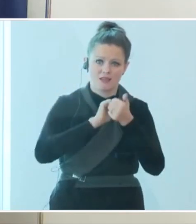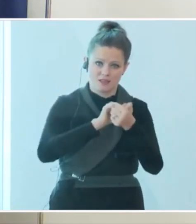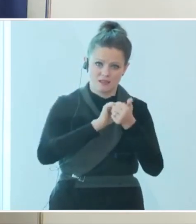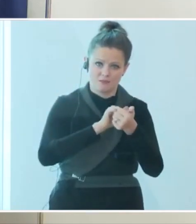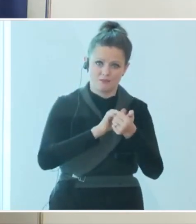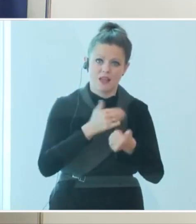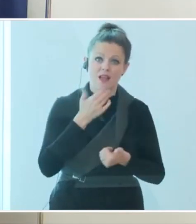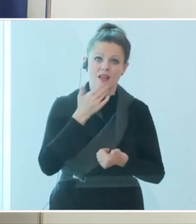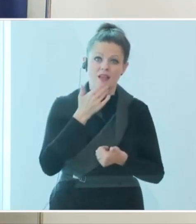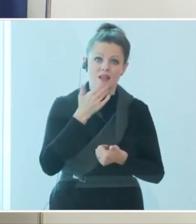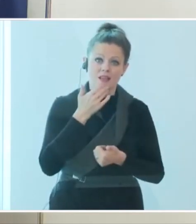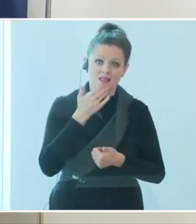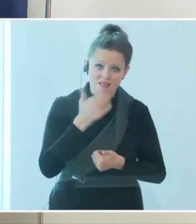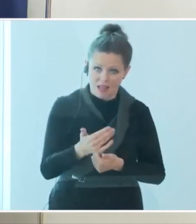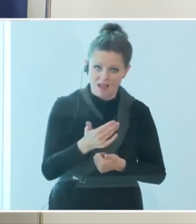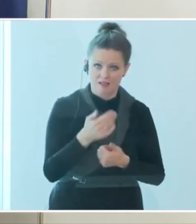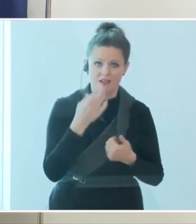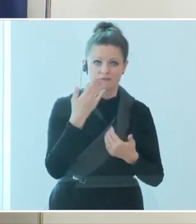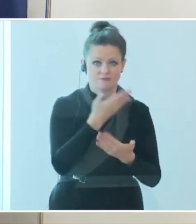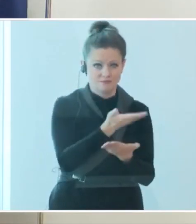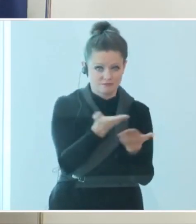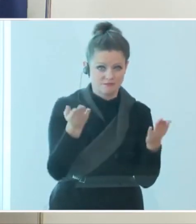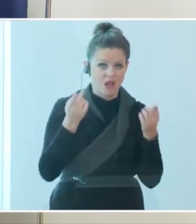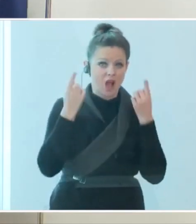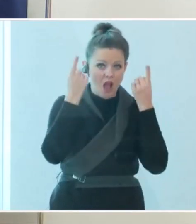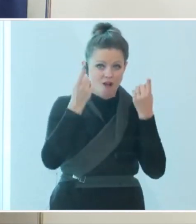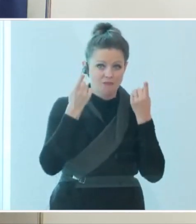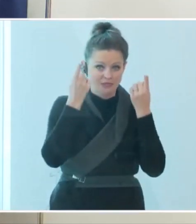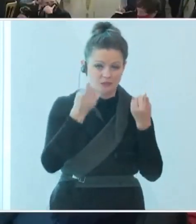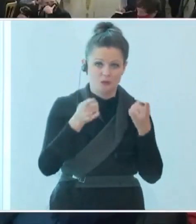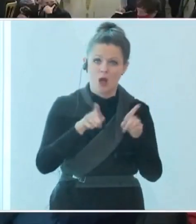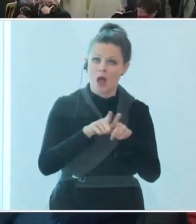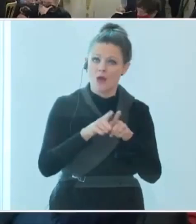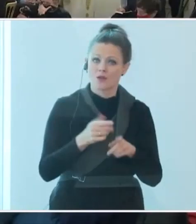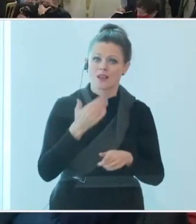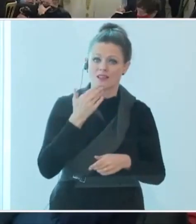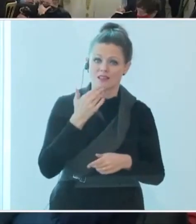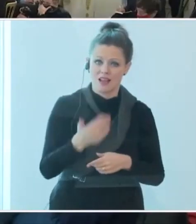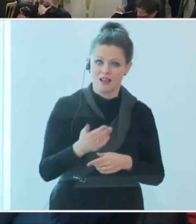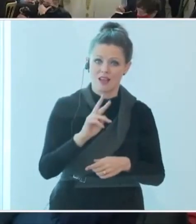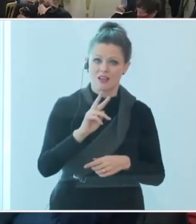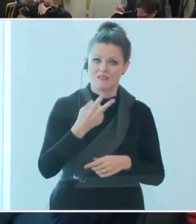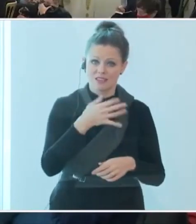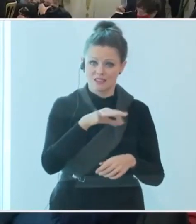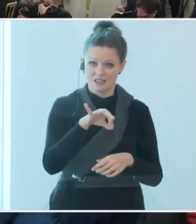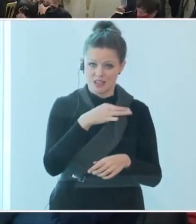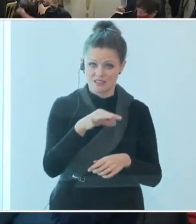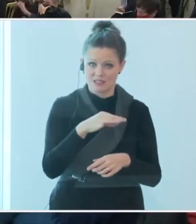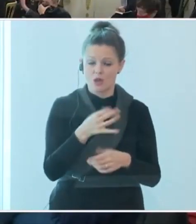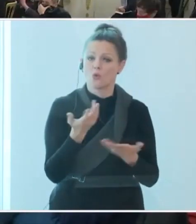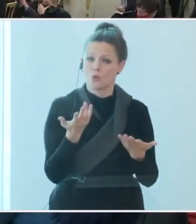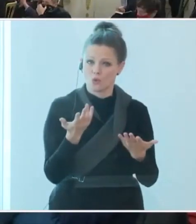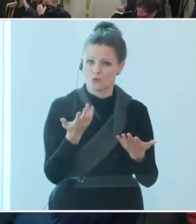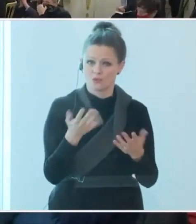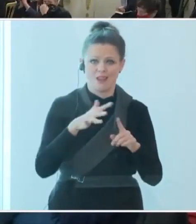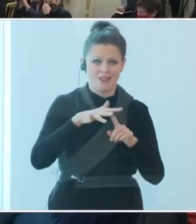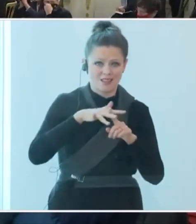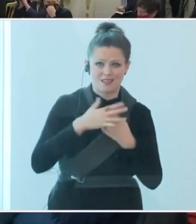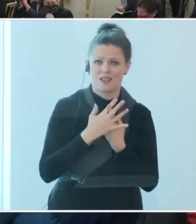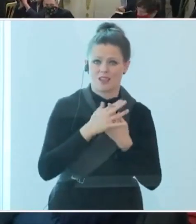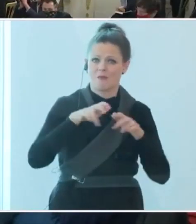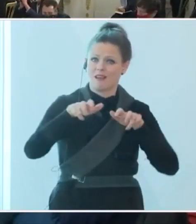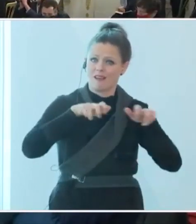für Ihre Aufmerksamkeit und danke vielmals auch an den Vizekanzler und den ganzen Team in der